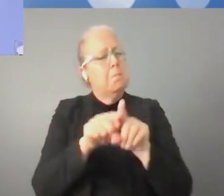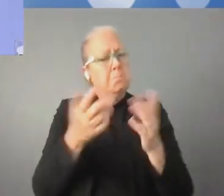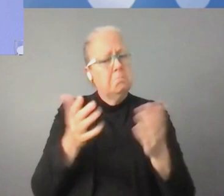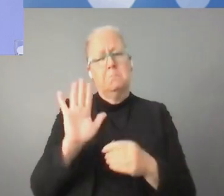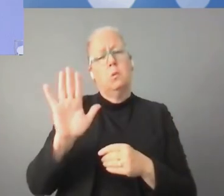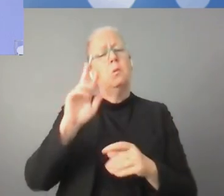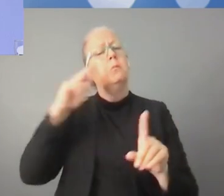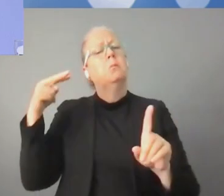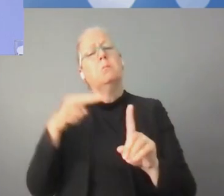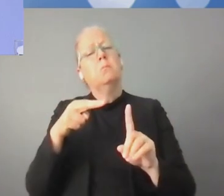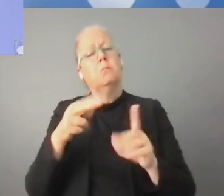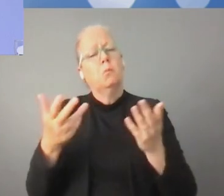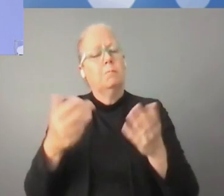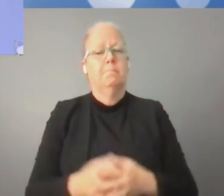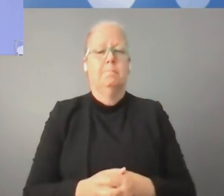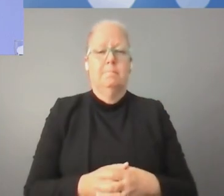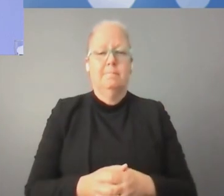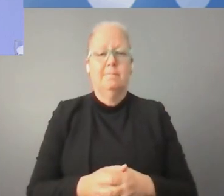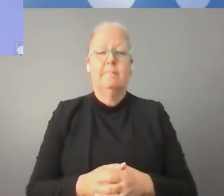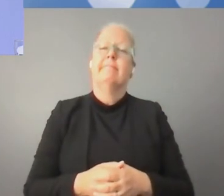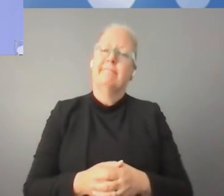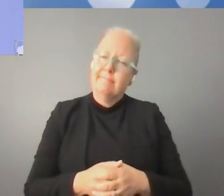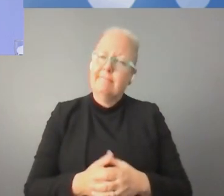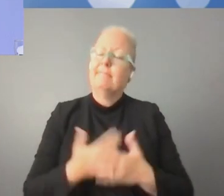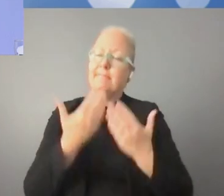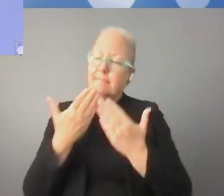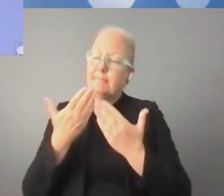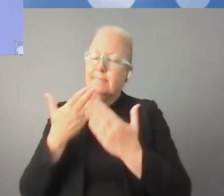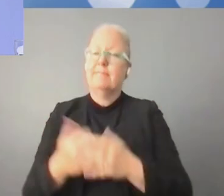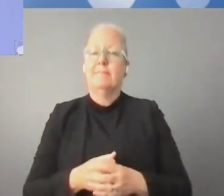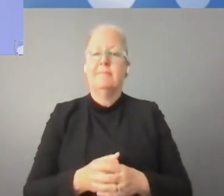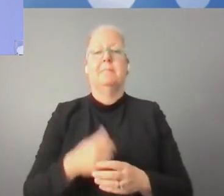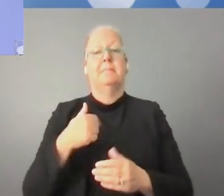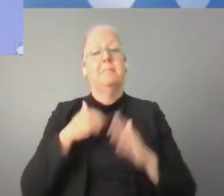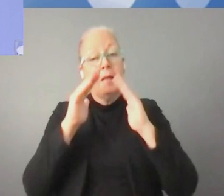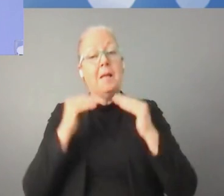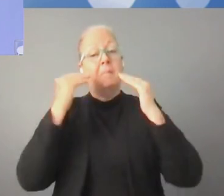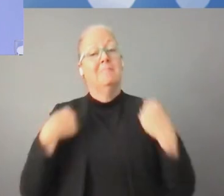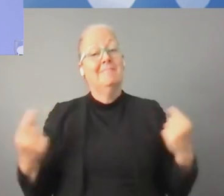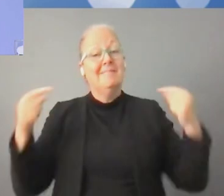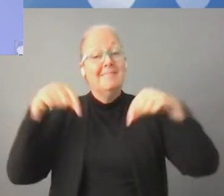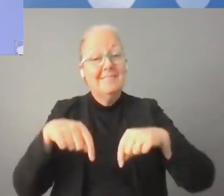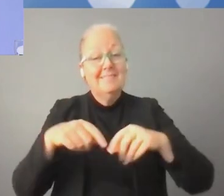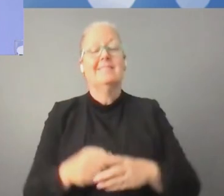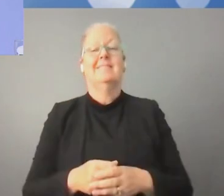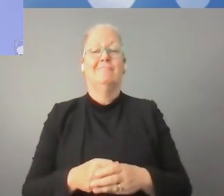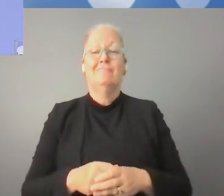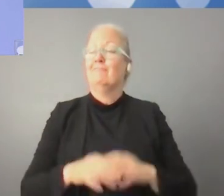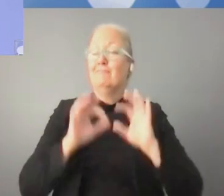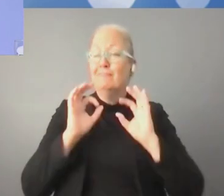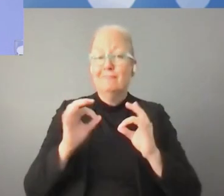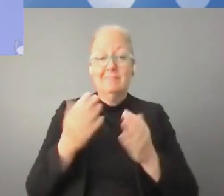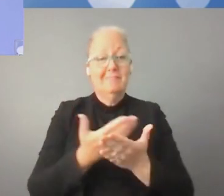الأمم المتحدة. شكراً جزيلاً أنا بمتعة